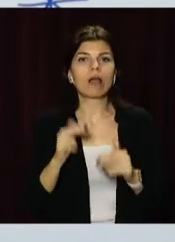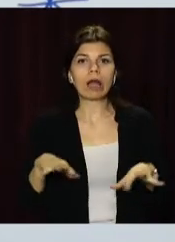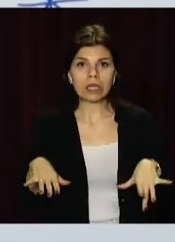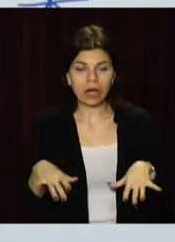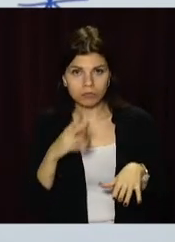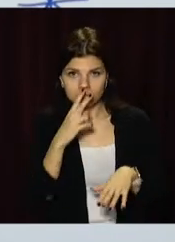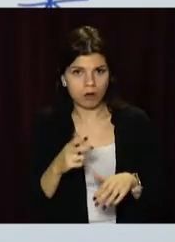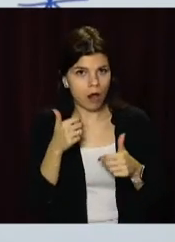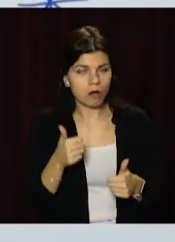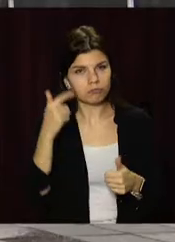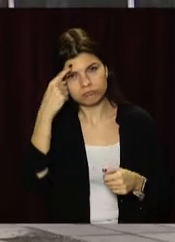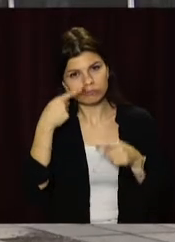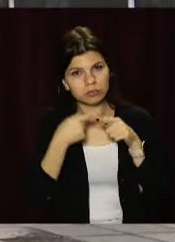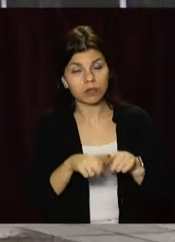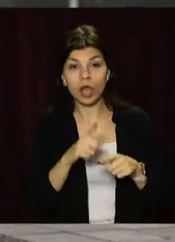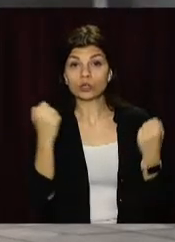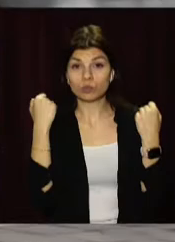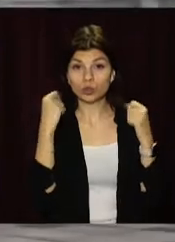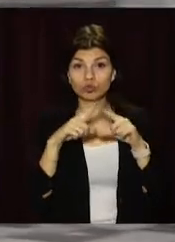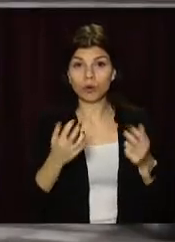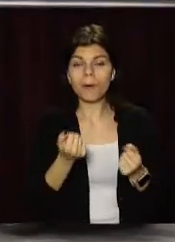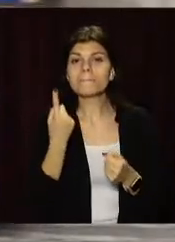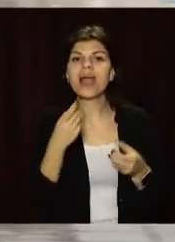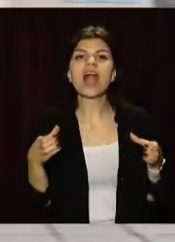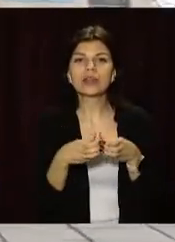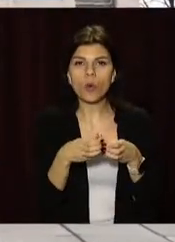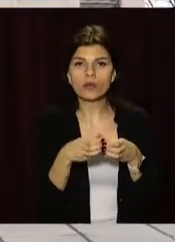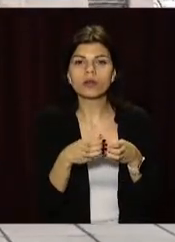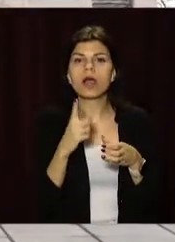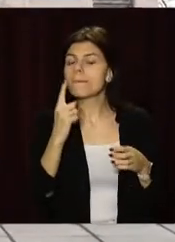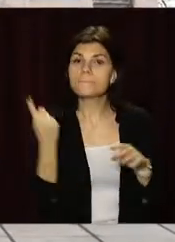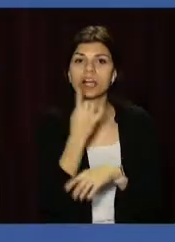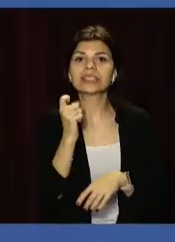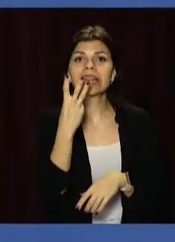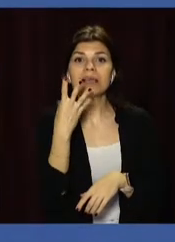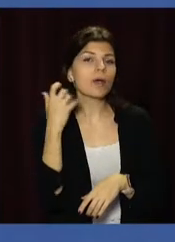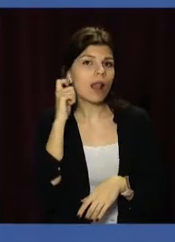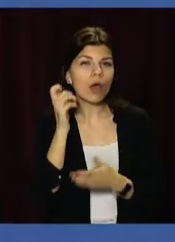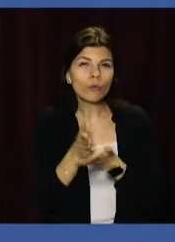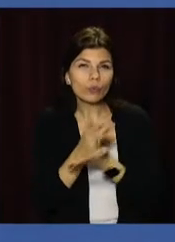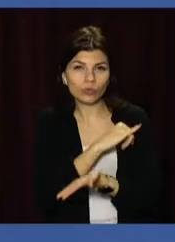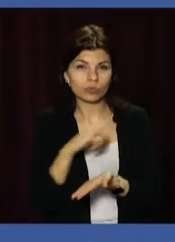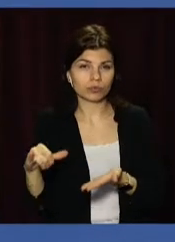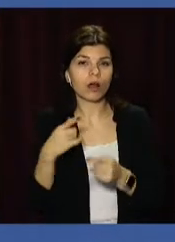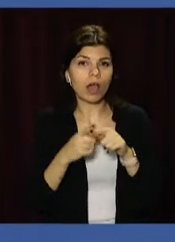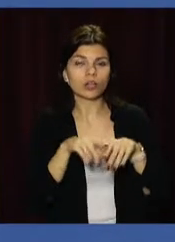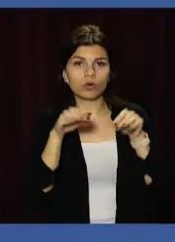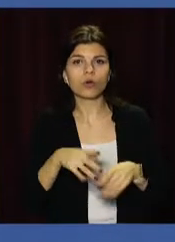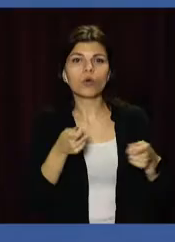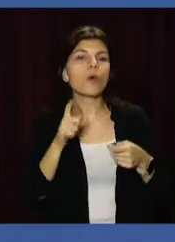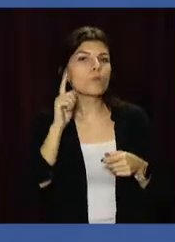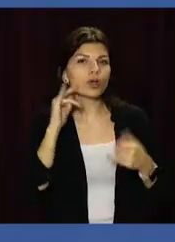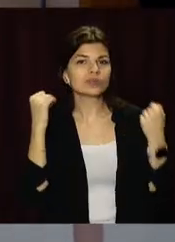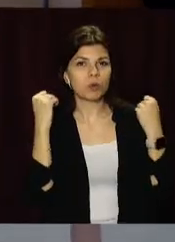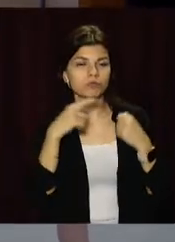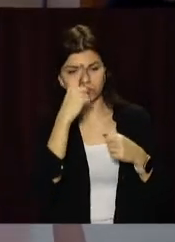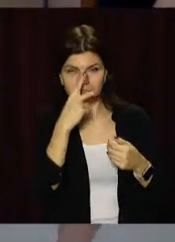состав, так і дітей. Спортивна школа отримала першу категорію вперше за 35 років існування. Це рішення обласного управління молоді